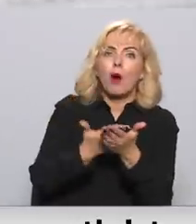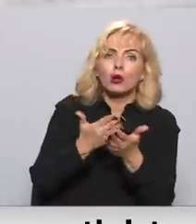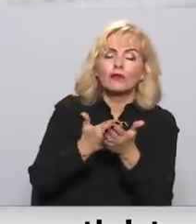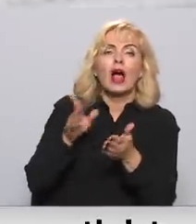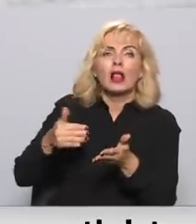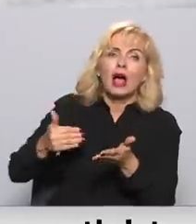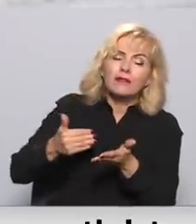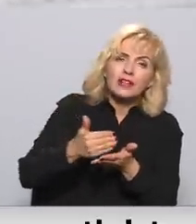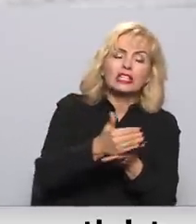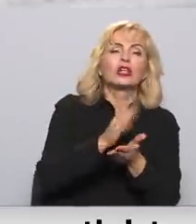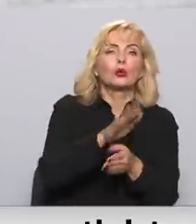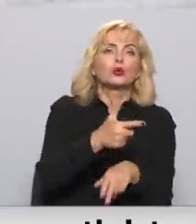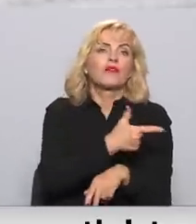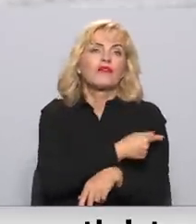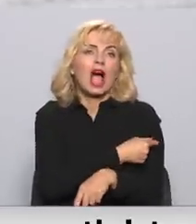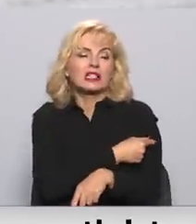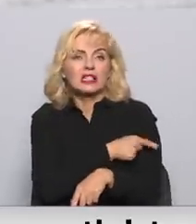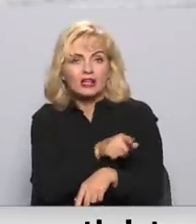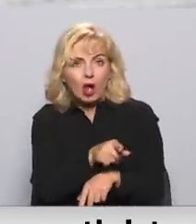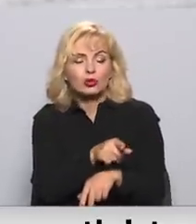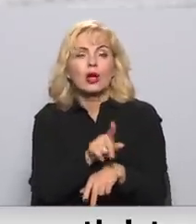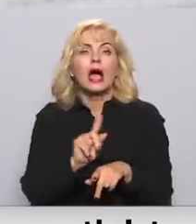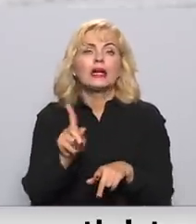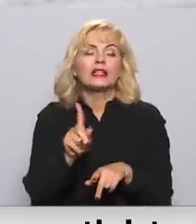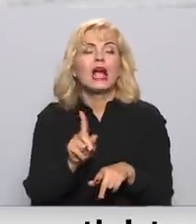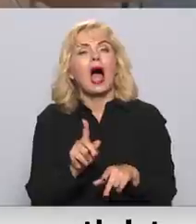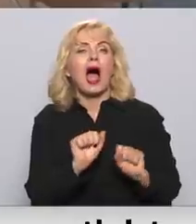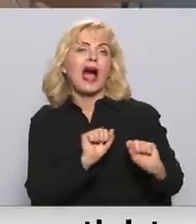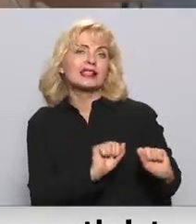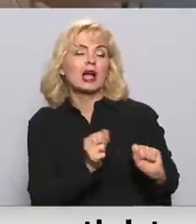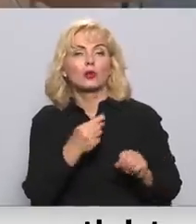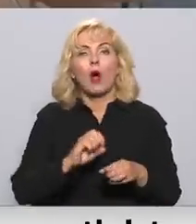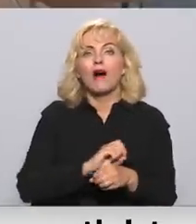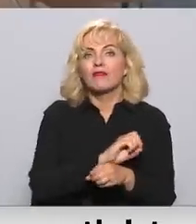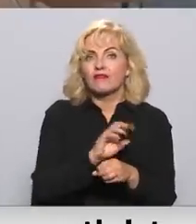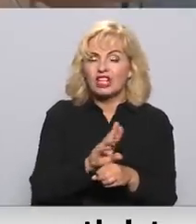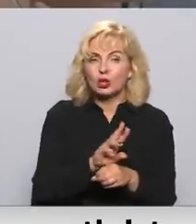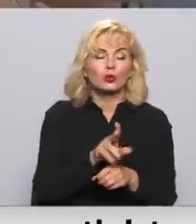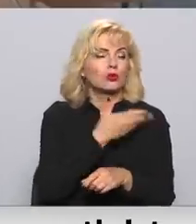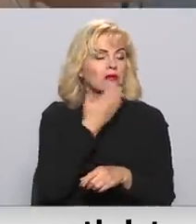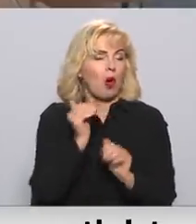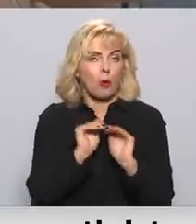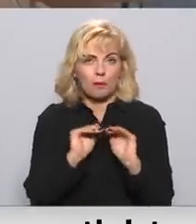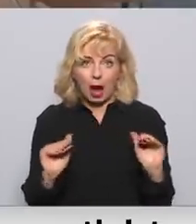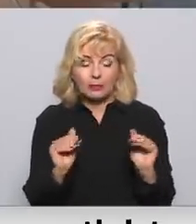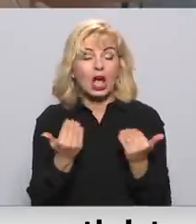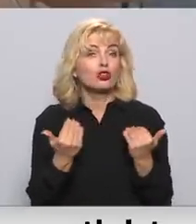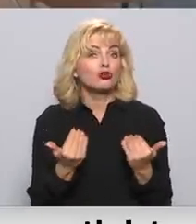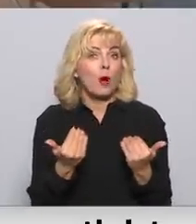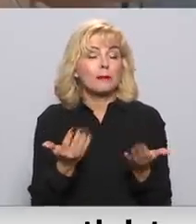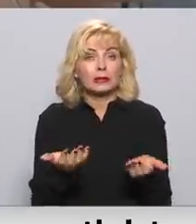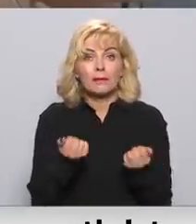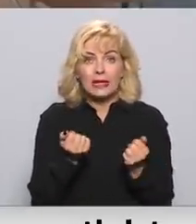vakcinācijas pusi, vai vienkārši arī it kā aizsargāt no vīrusa nav pamata, jo šobrīd pieņemtie